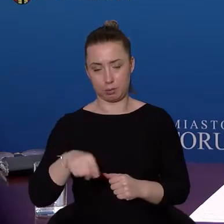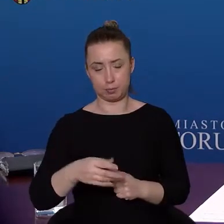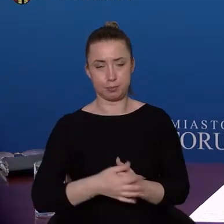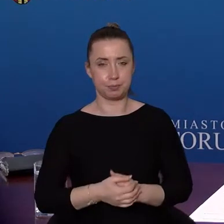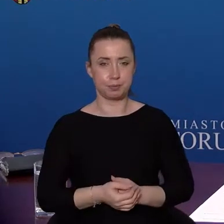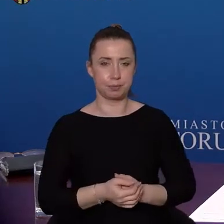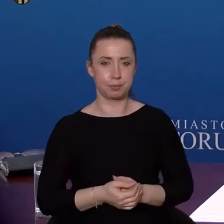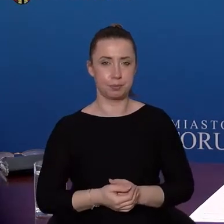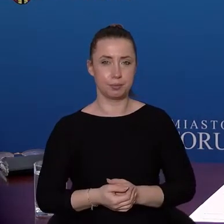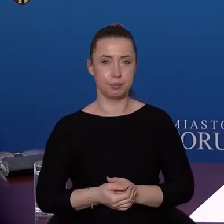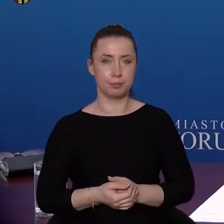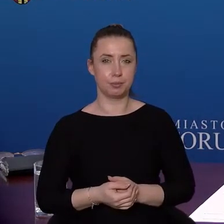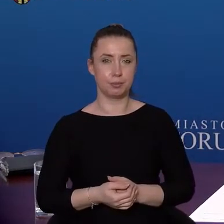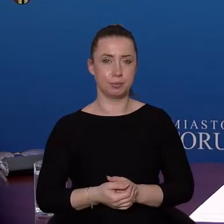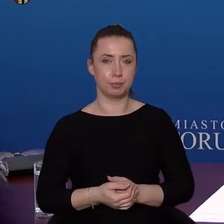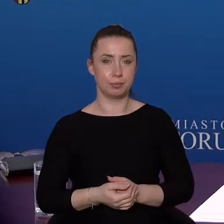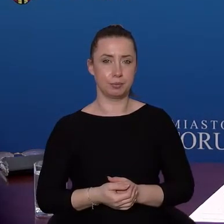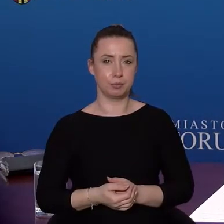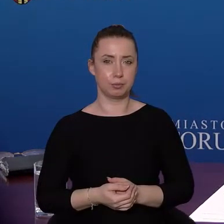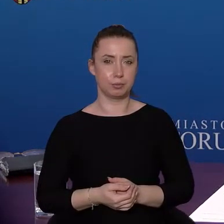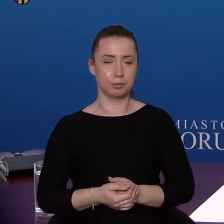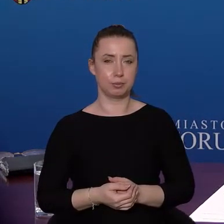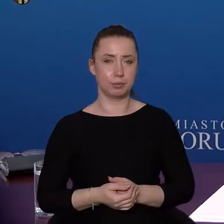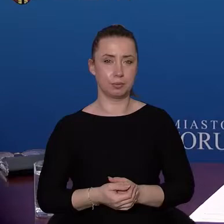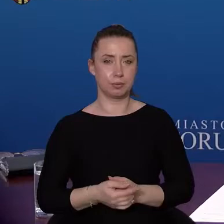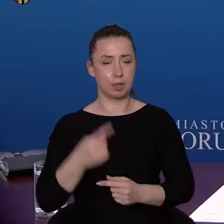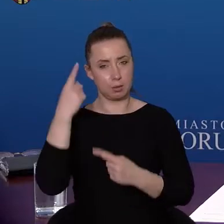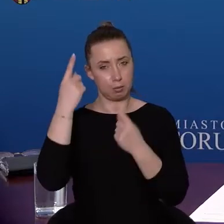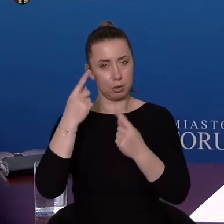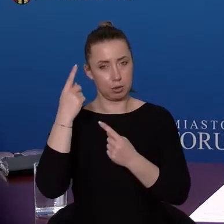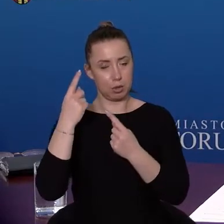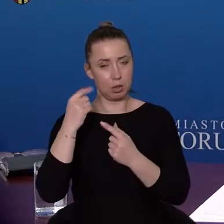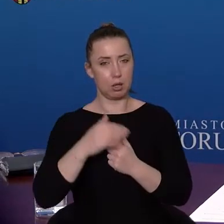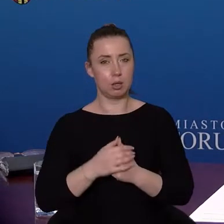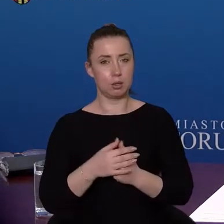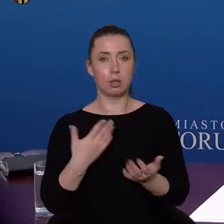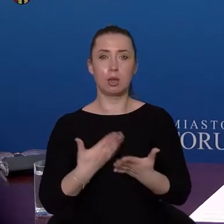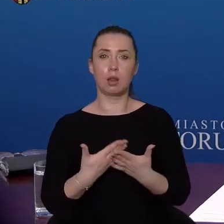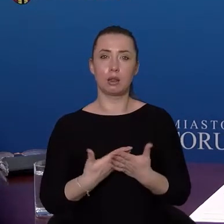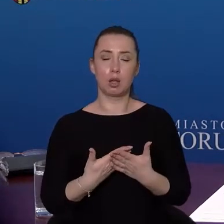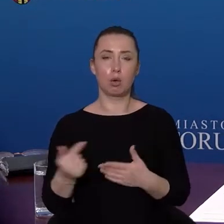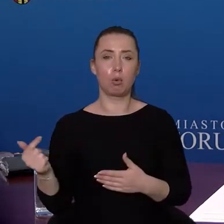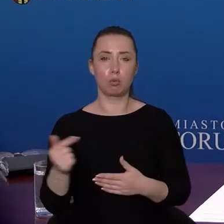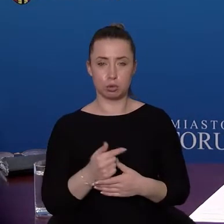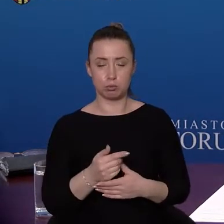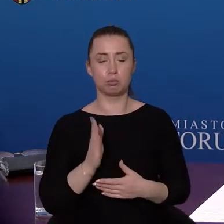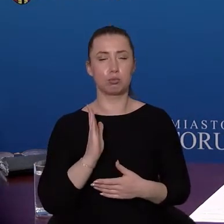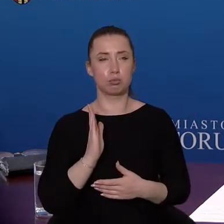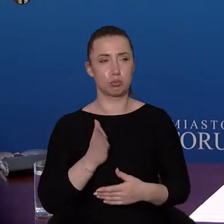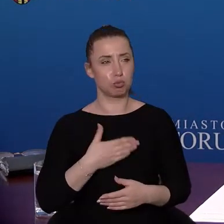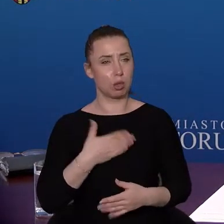nabytej w wyniku przechorowania daleko. Myślę, że dlatego powinno nas cieszyć,